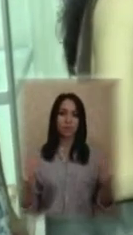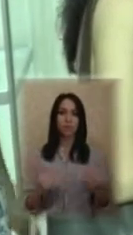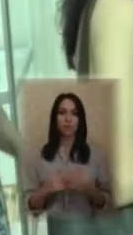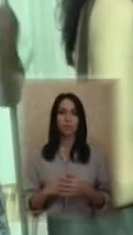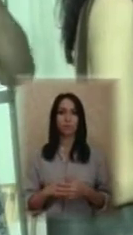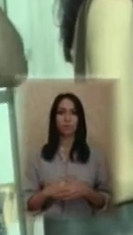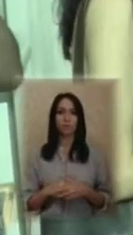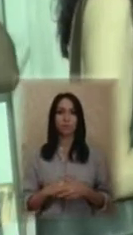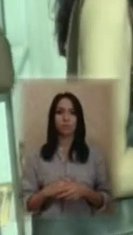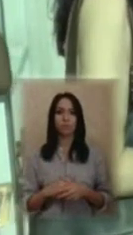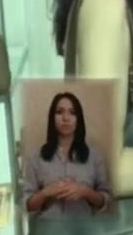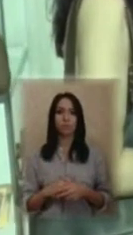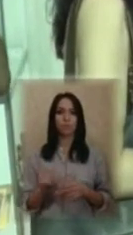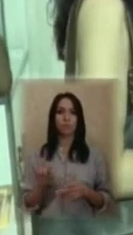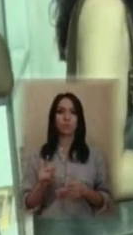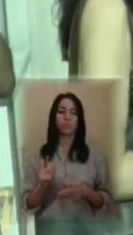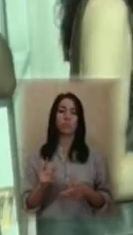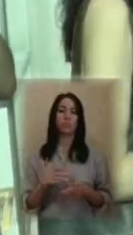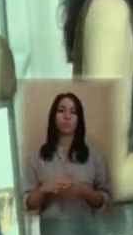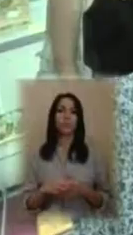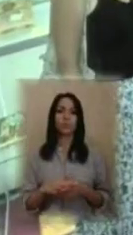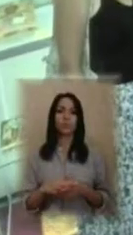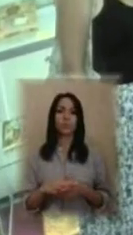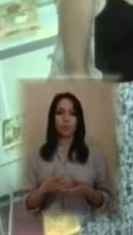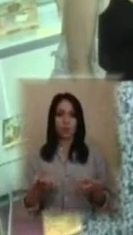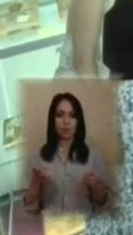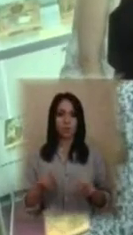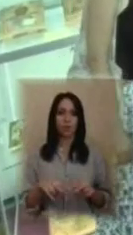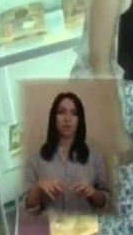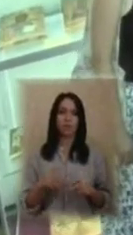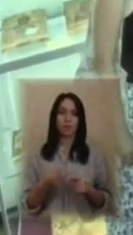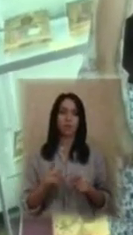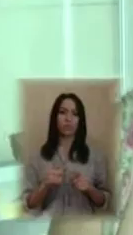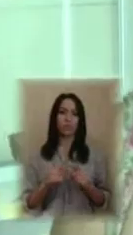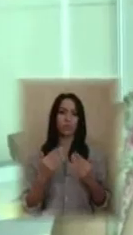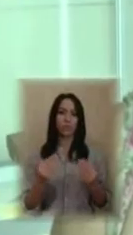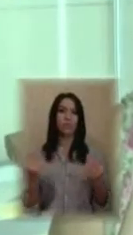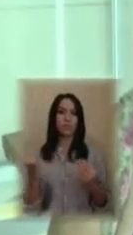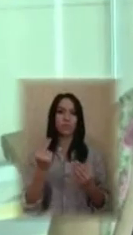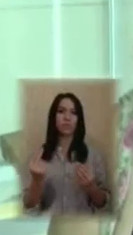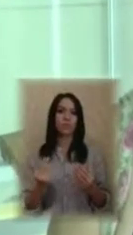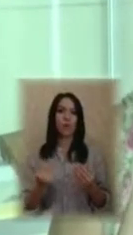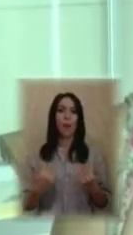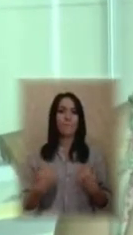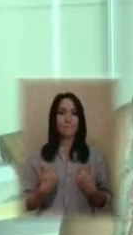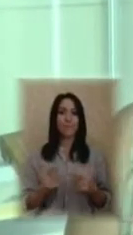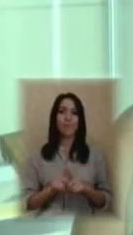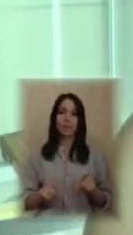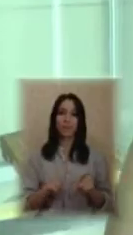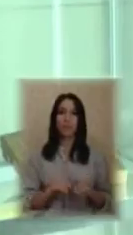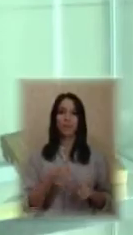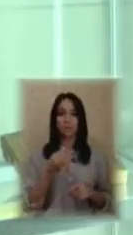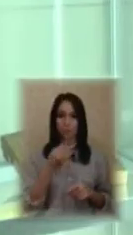євно, залишили цей вселенний документ християнства. Мені також сподобалося,